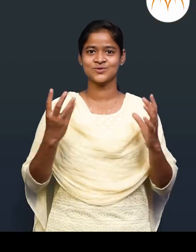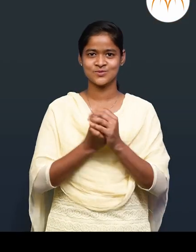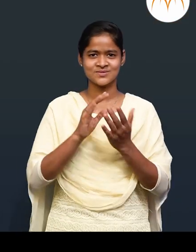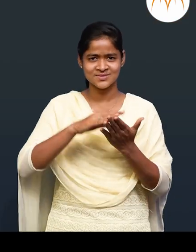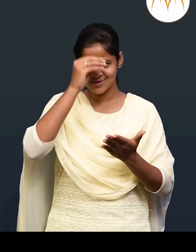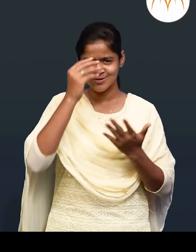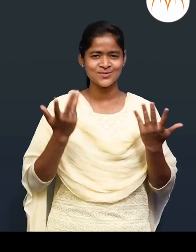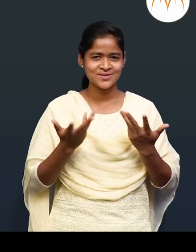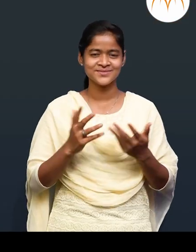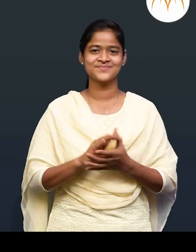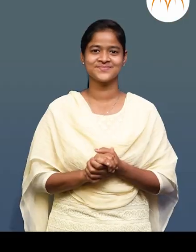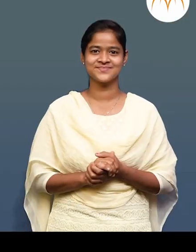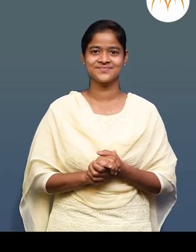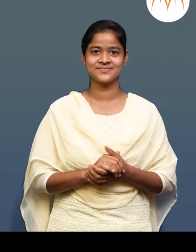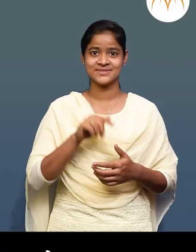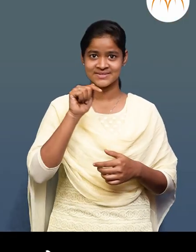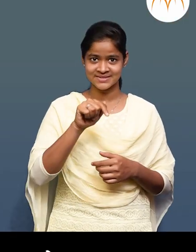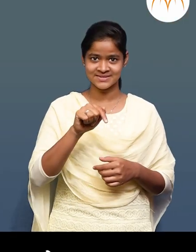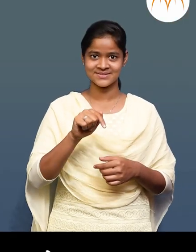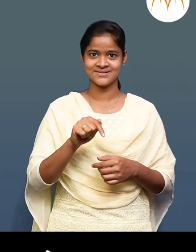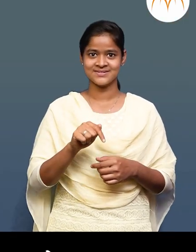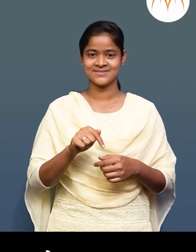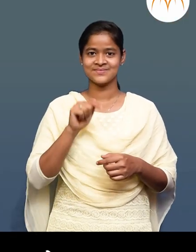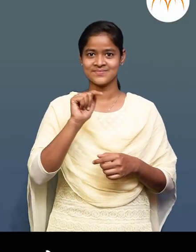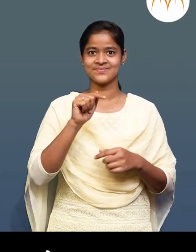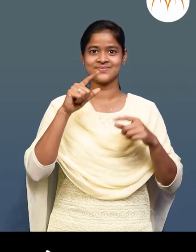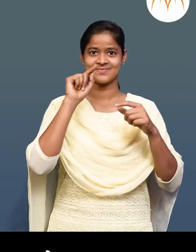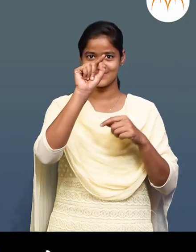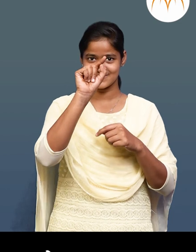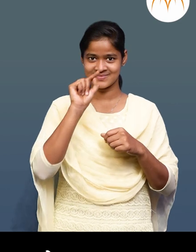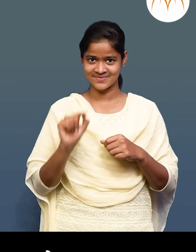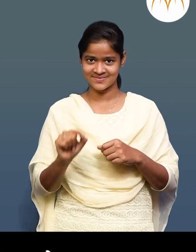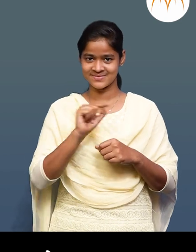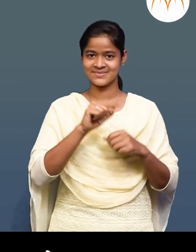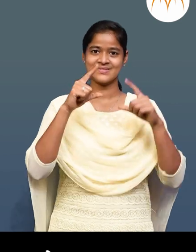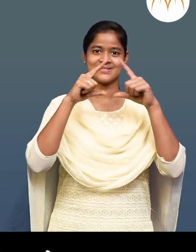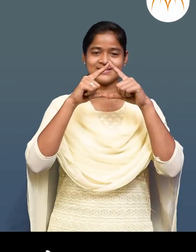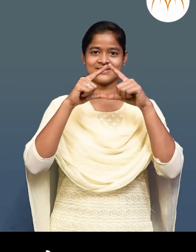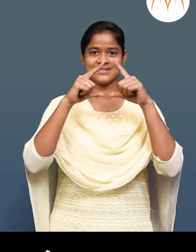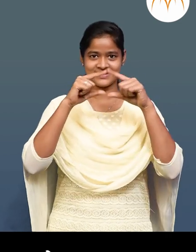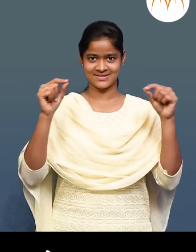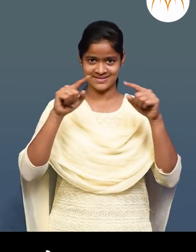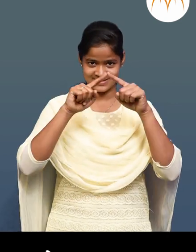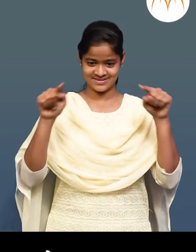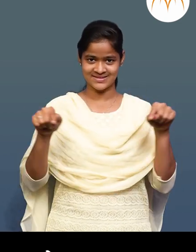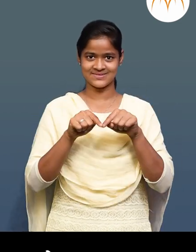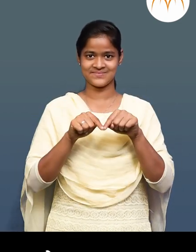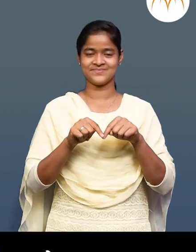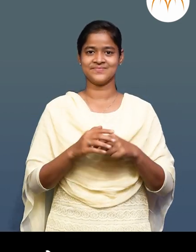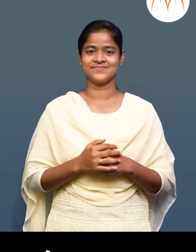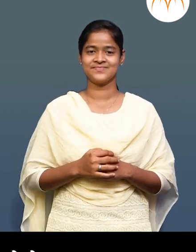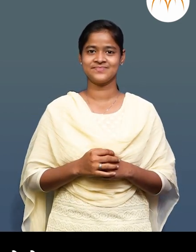आपन काई शिकलो या अकुरुती तीन बाजू वह तीन कोन आहेत